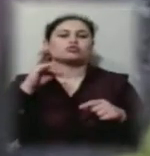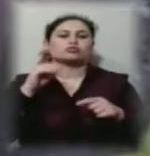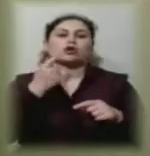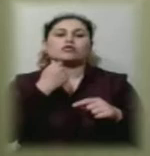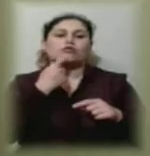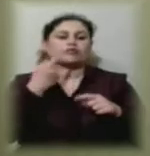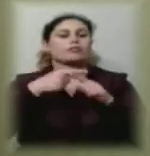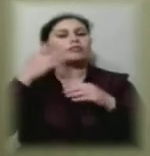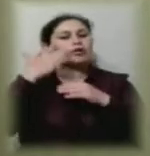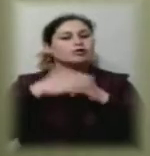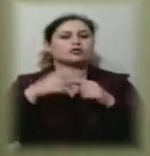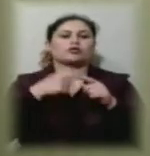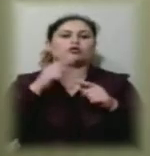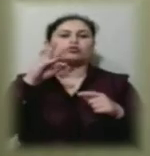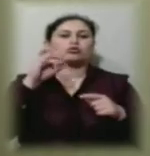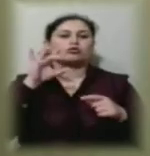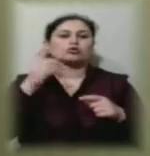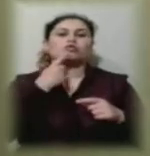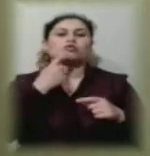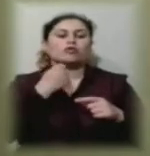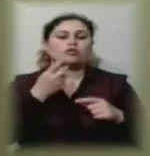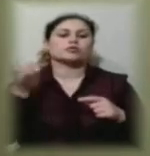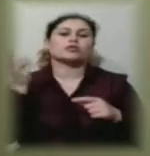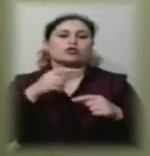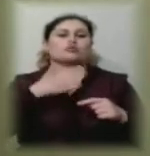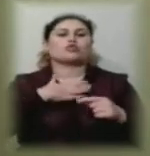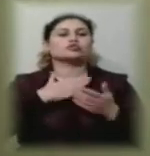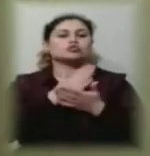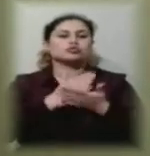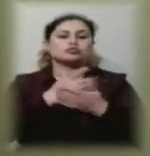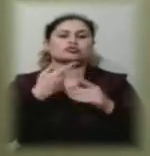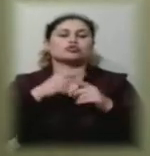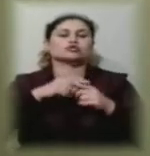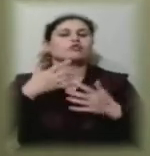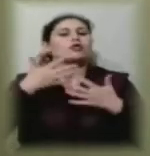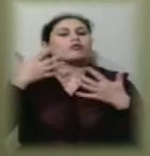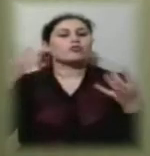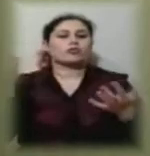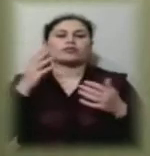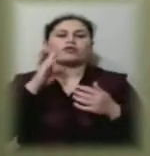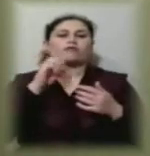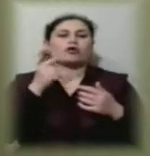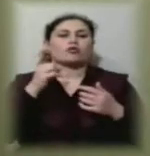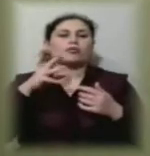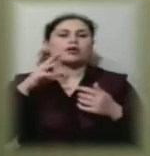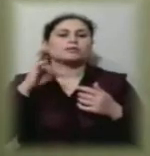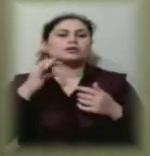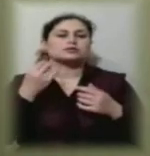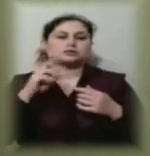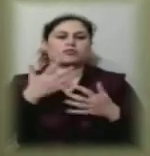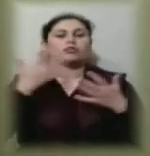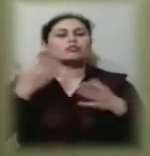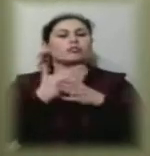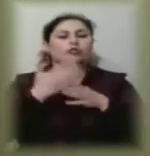донор крові, він приходить до нашої служби з дуже великою вагомою місією віддати частину себе заради